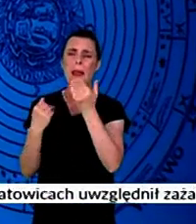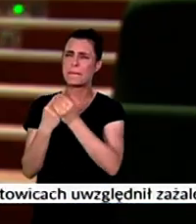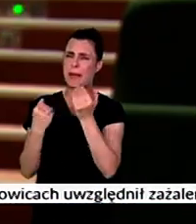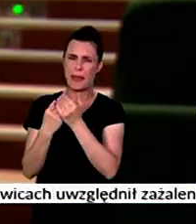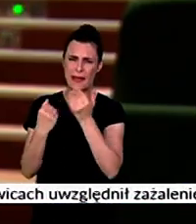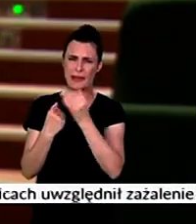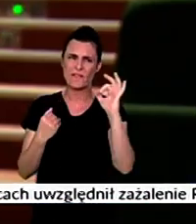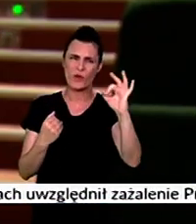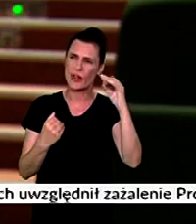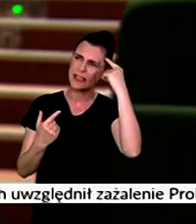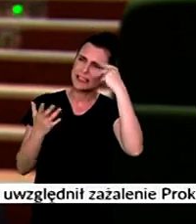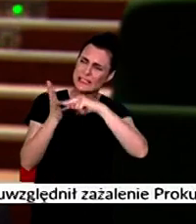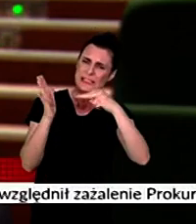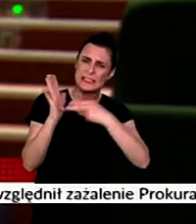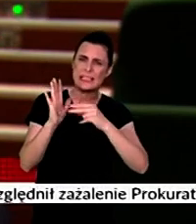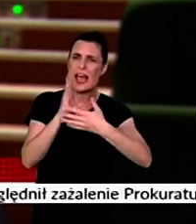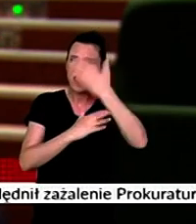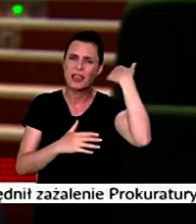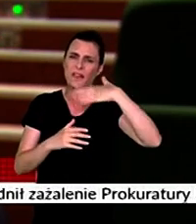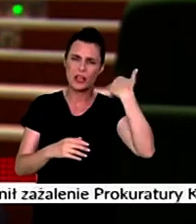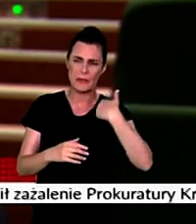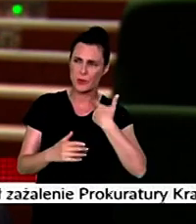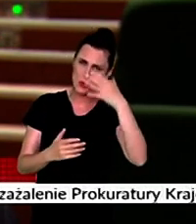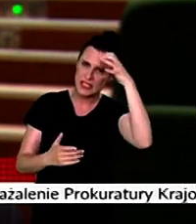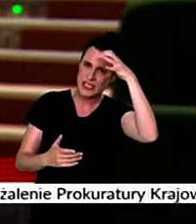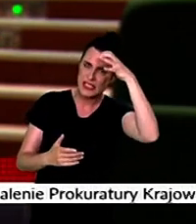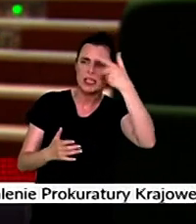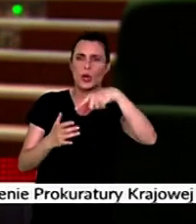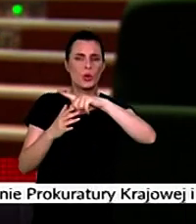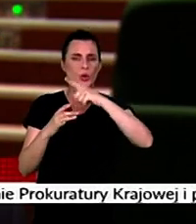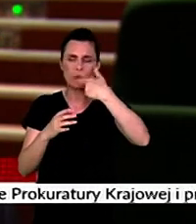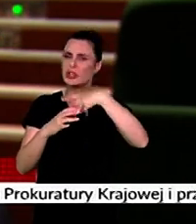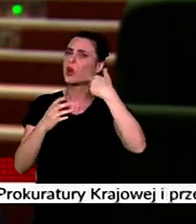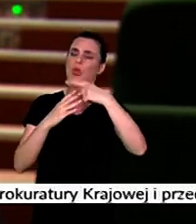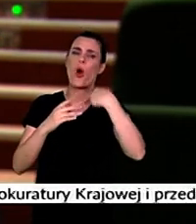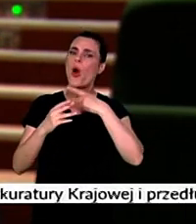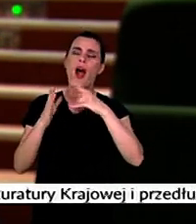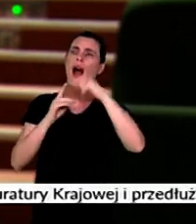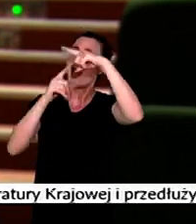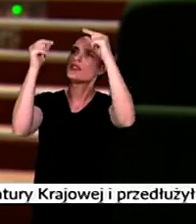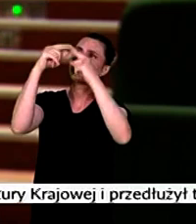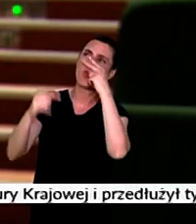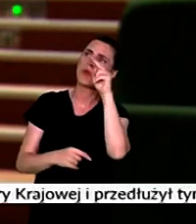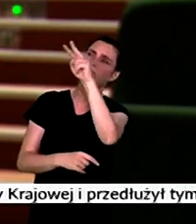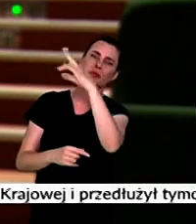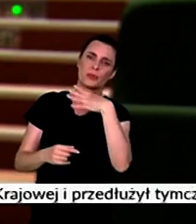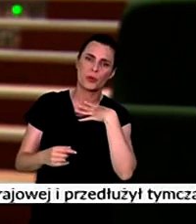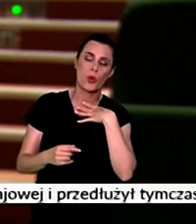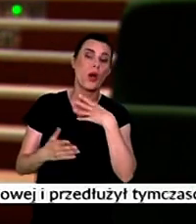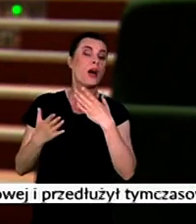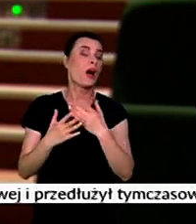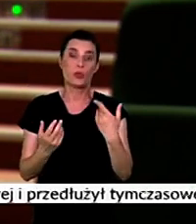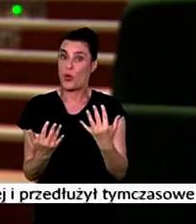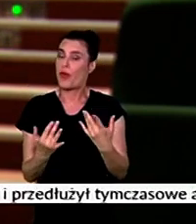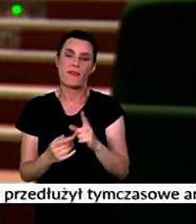koncepcjami kierowali się dawni uczeni, astronomowie w tym przypadku. A nie jest to taka prosta sprawa, bo wtedy trzeba